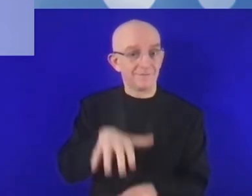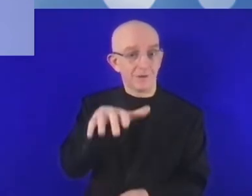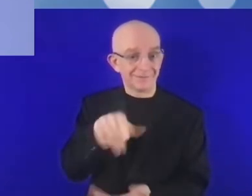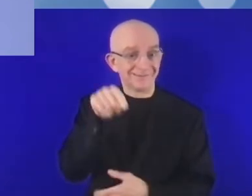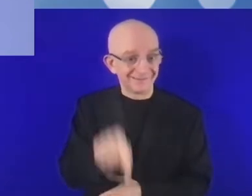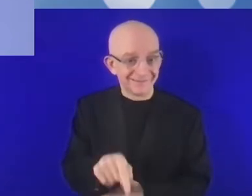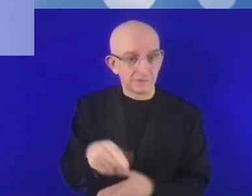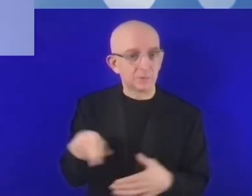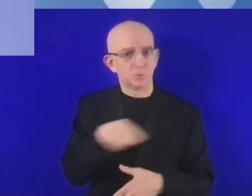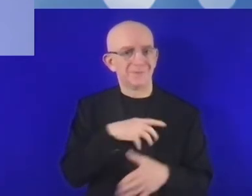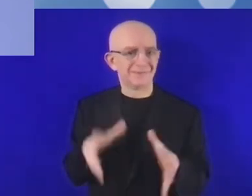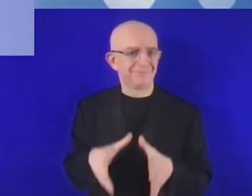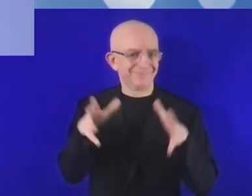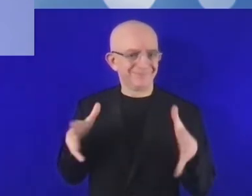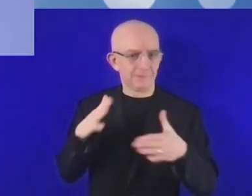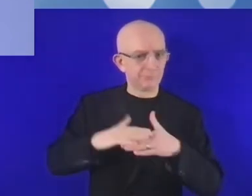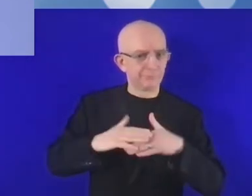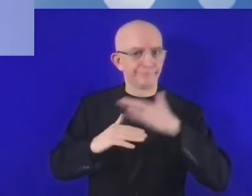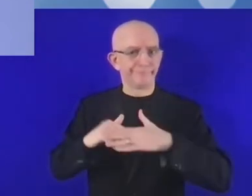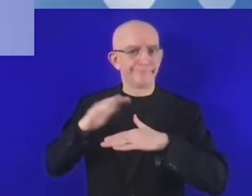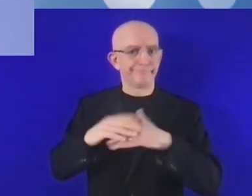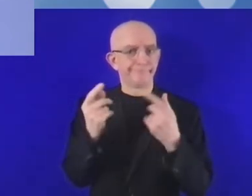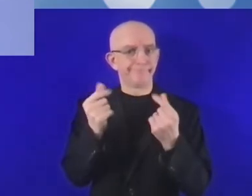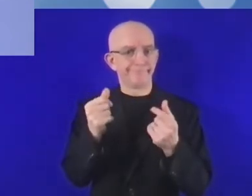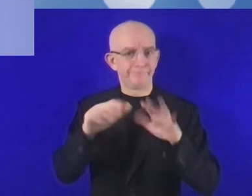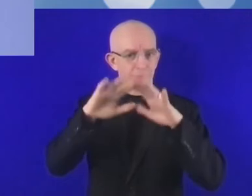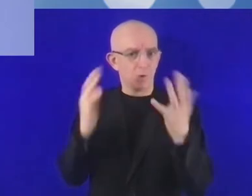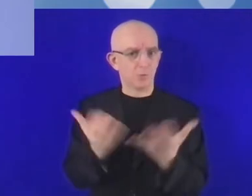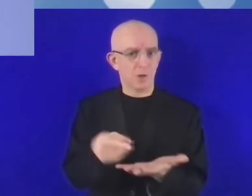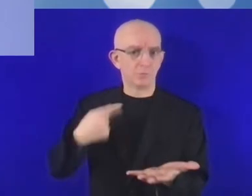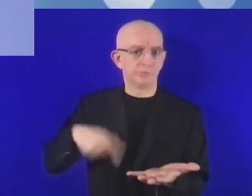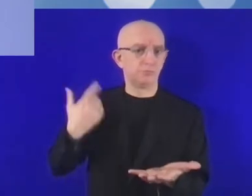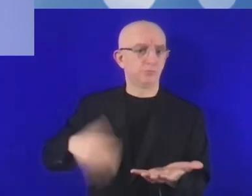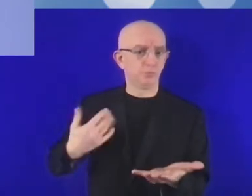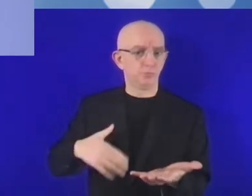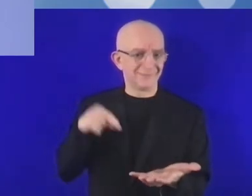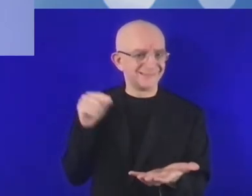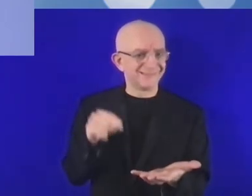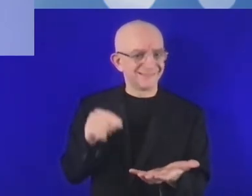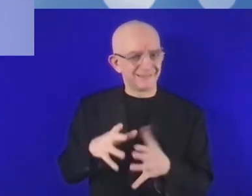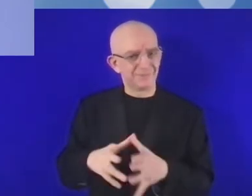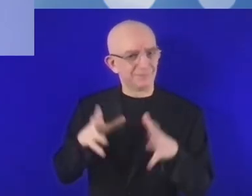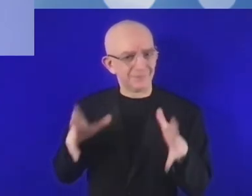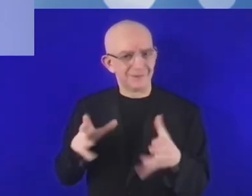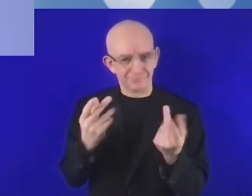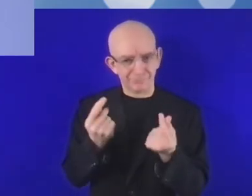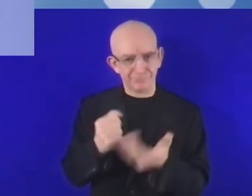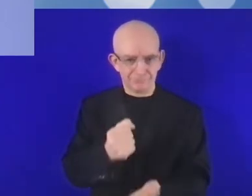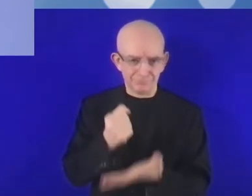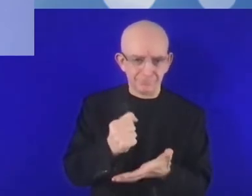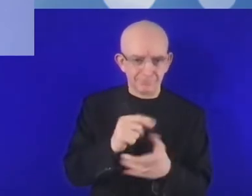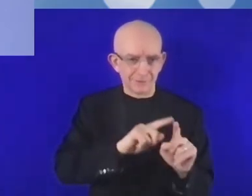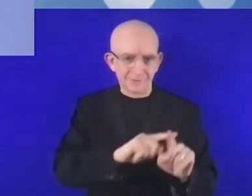dostawcami finansowania w zakresie innowacji, zakresie